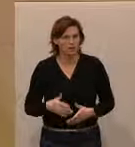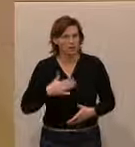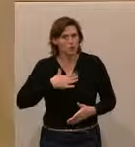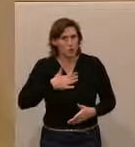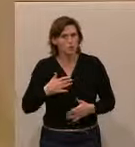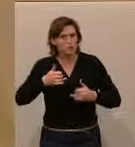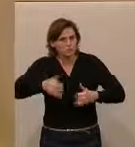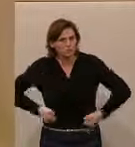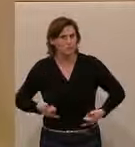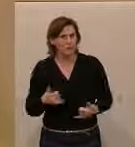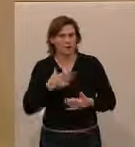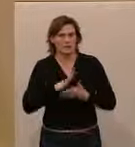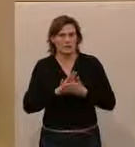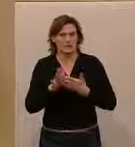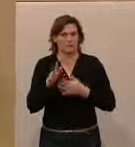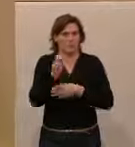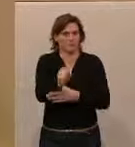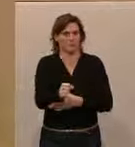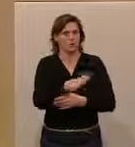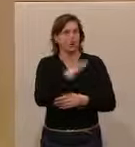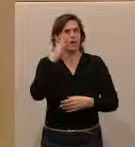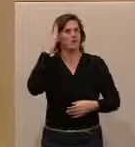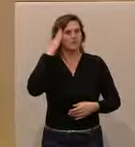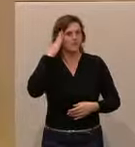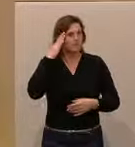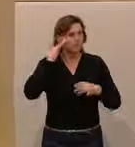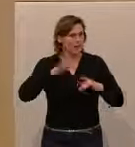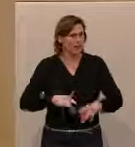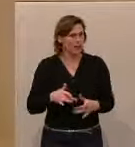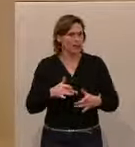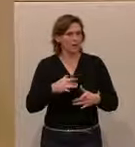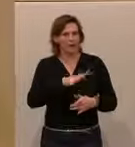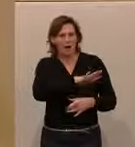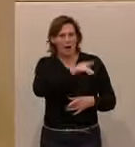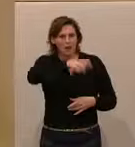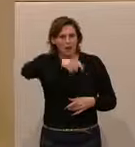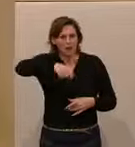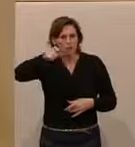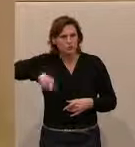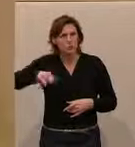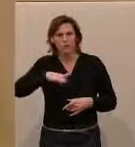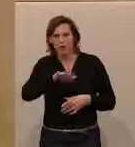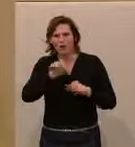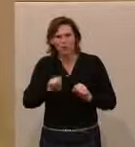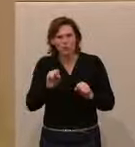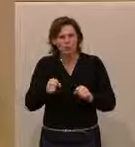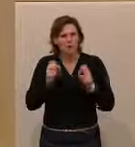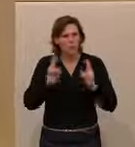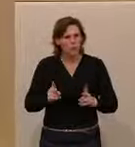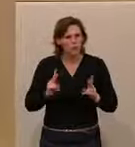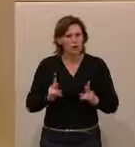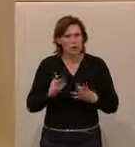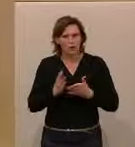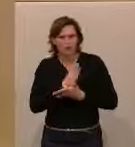Und trotzdem verurteilt niemand. Und es weiß auch ein jeder bitte, dass jeder Bürger, jeder Kunde es die Möglichkeit hat,